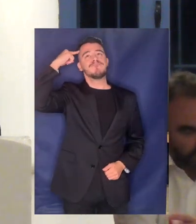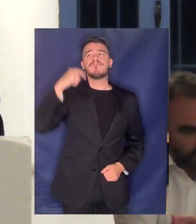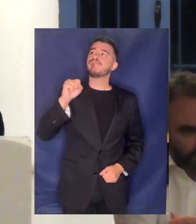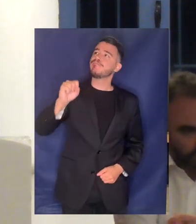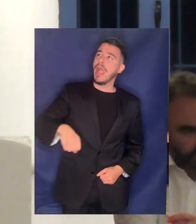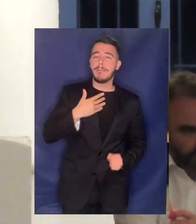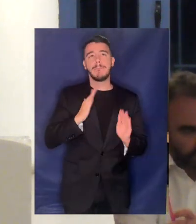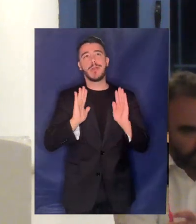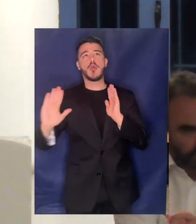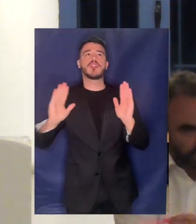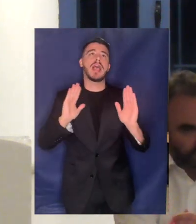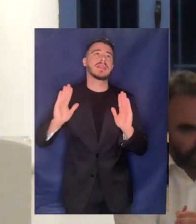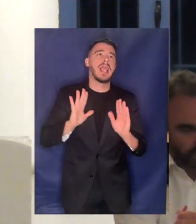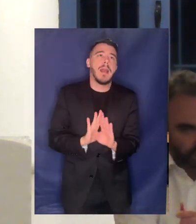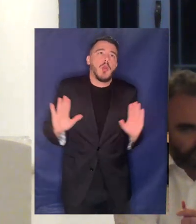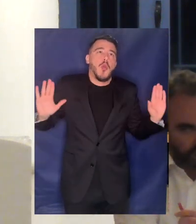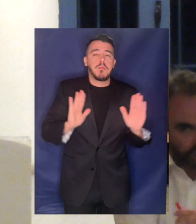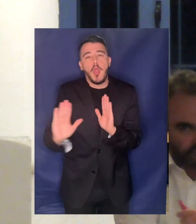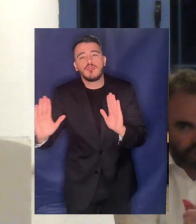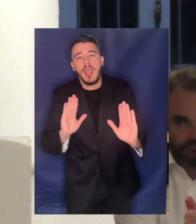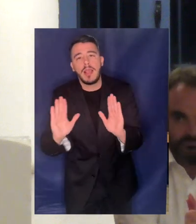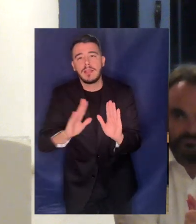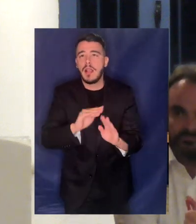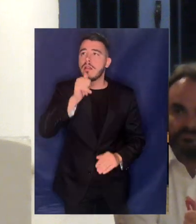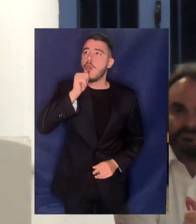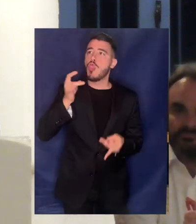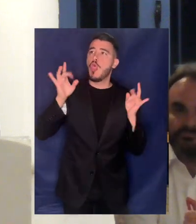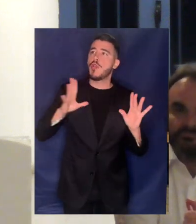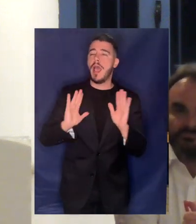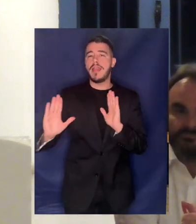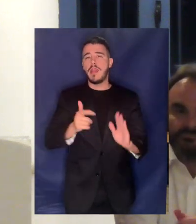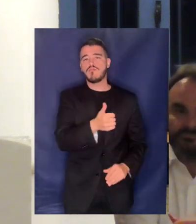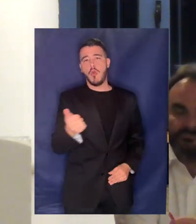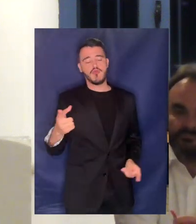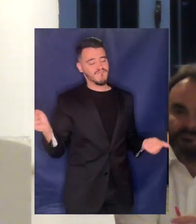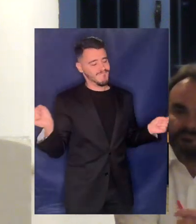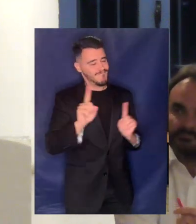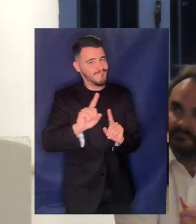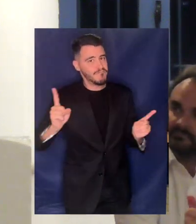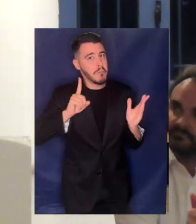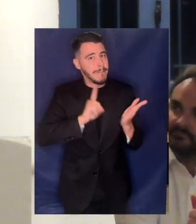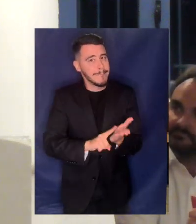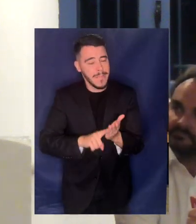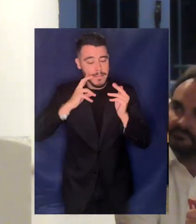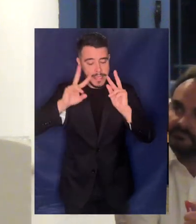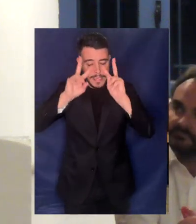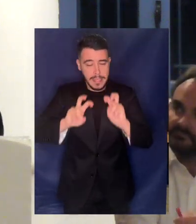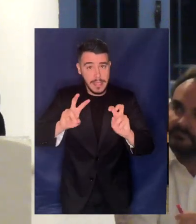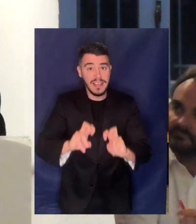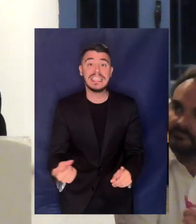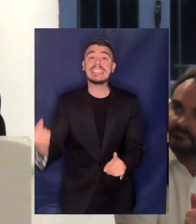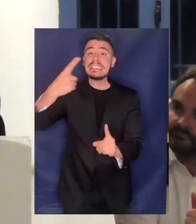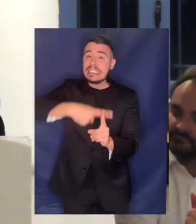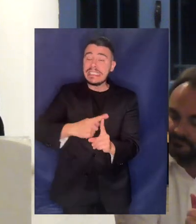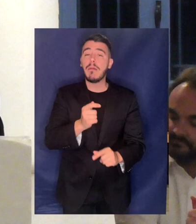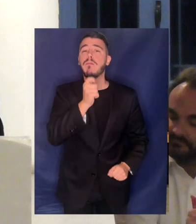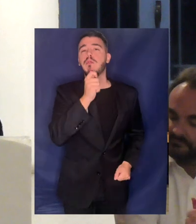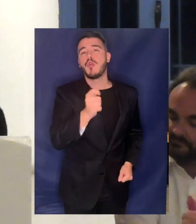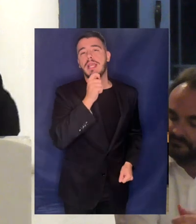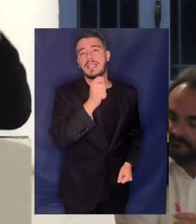παραμείνει δημόσιο αγαθό να παραμείνει ανθρώπινο δικαίωμα και χρειάζεται και πολιτικός αγώνας